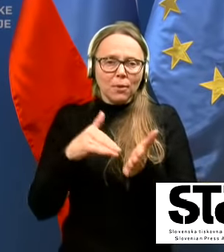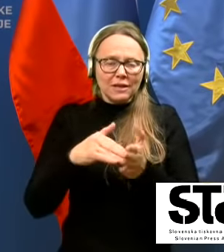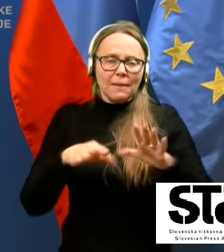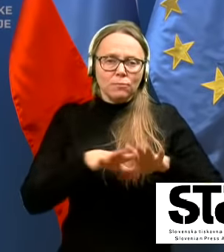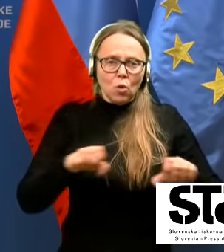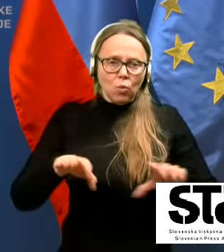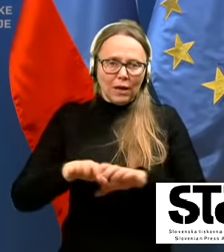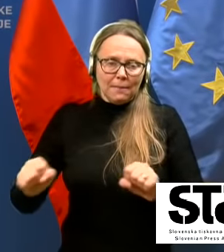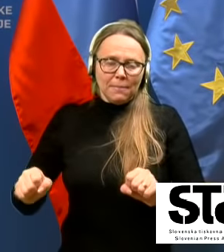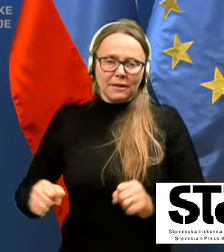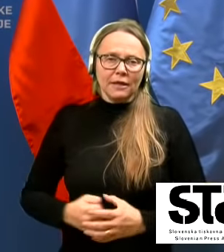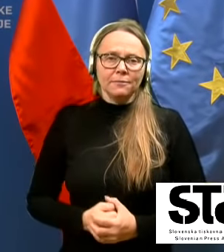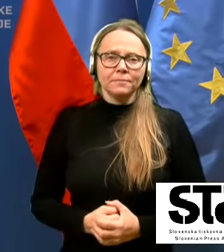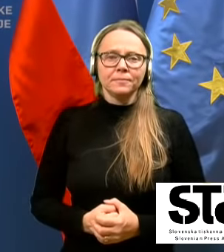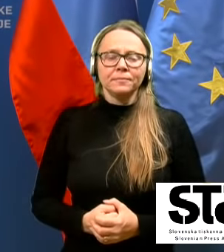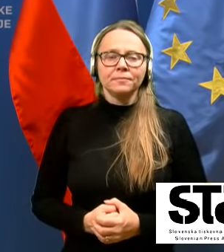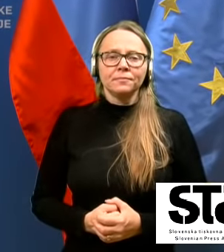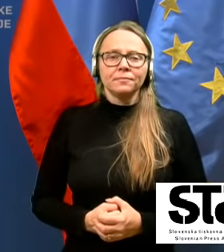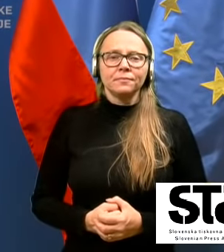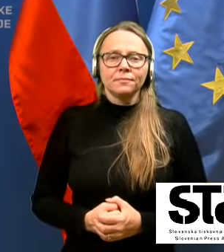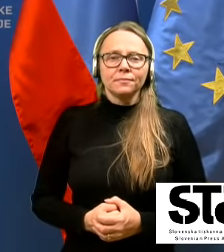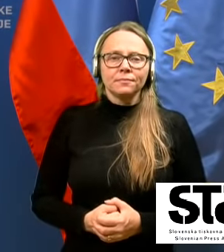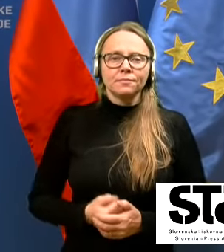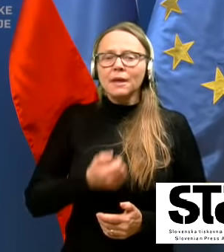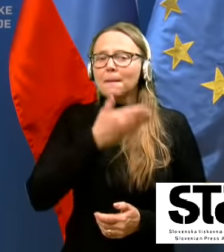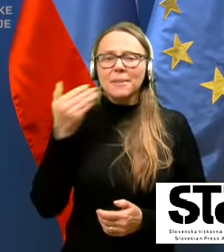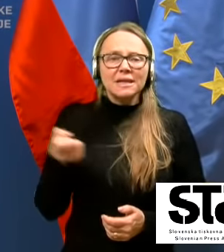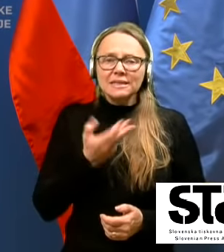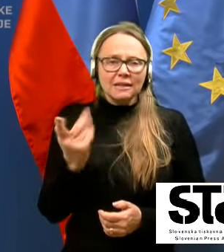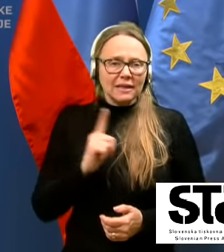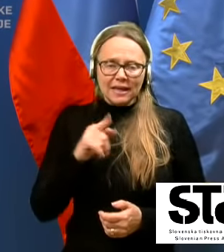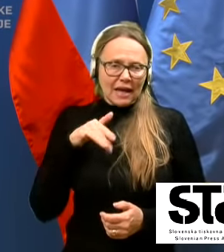ukrepanje in brez katerega sveda ne bi šlo.